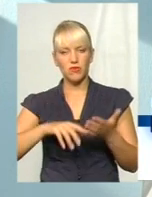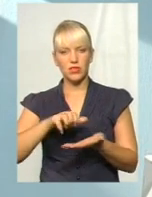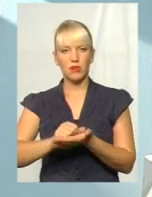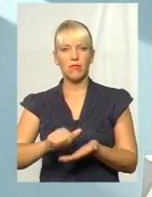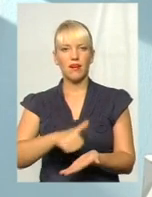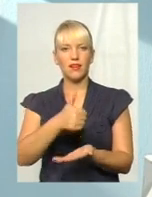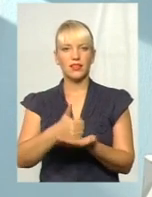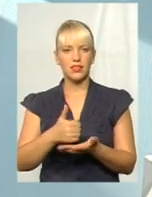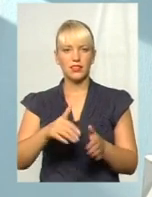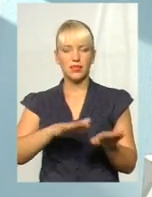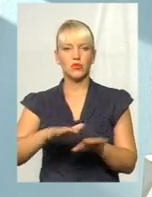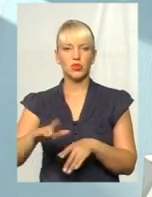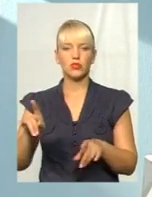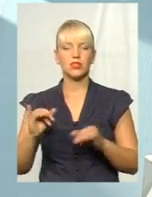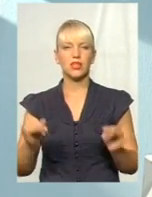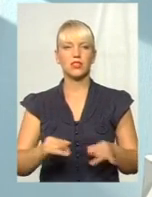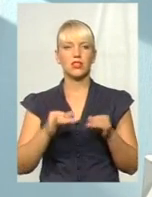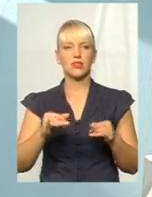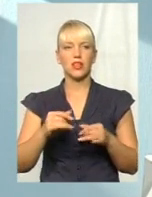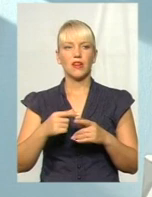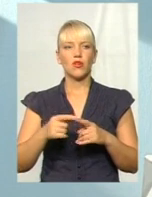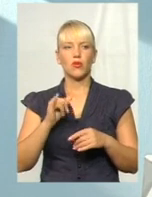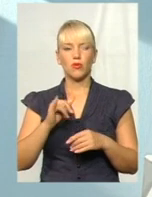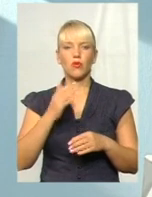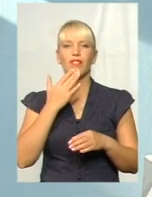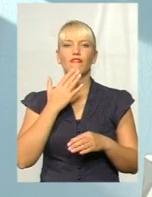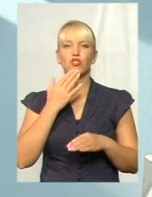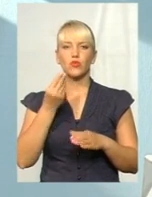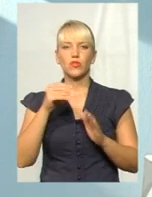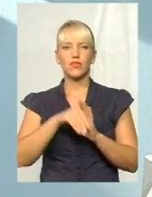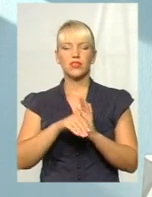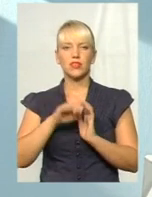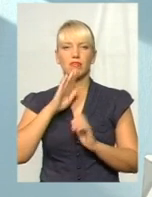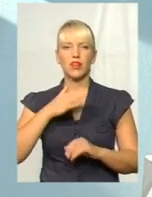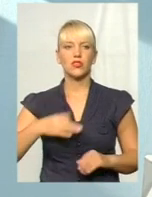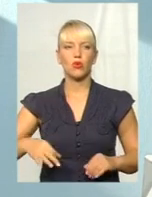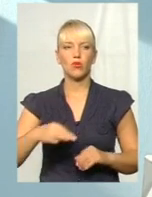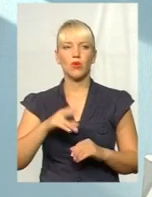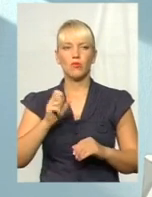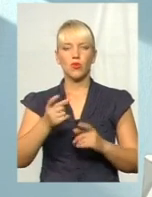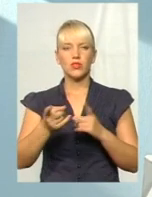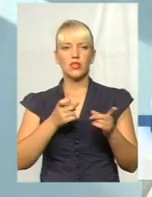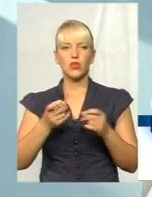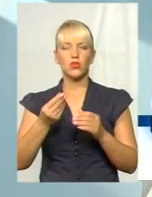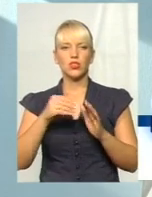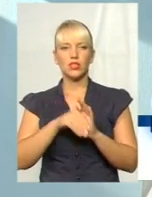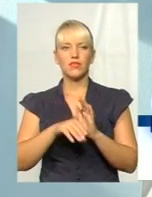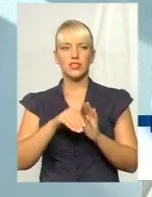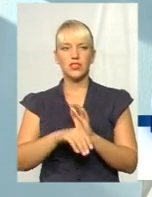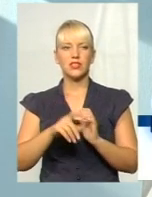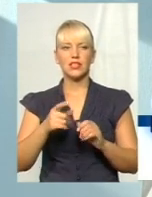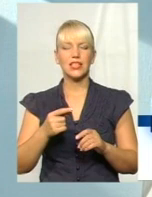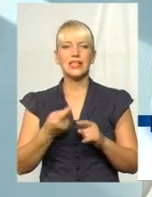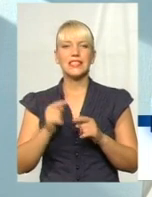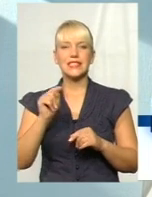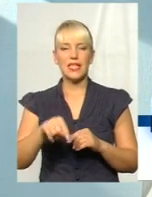щодо зацікавленості особливо іноземних інвесторів до нашої області по залученню інвестицій в нашу саме